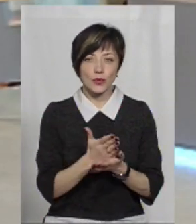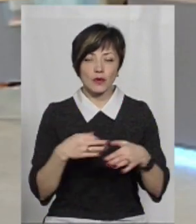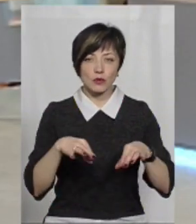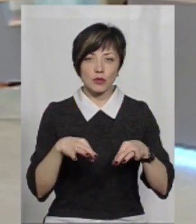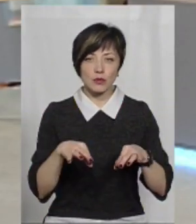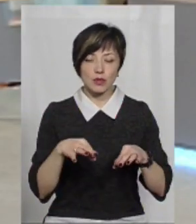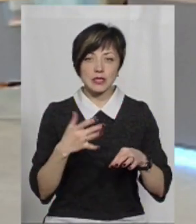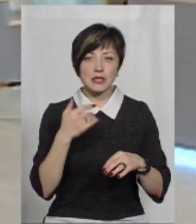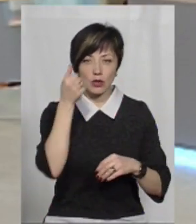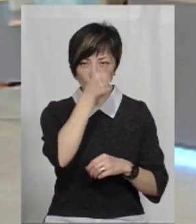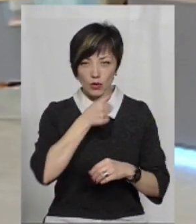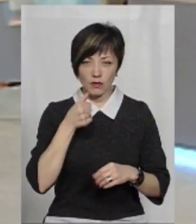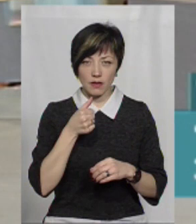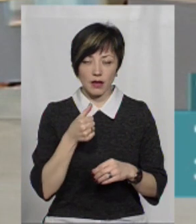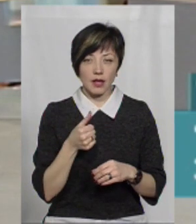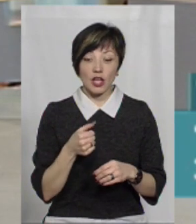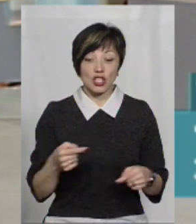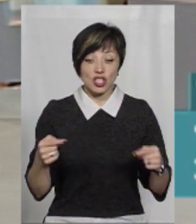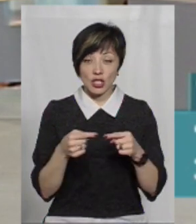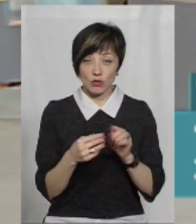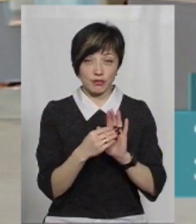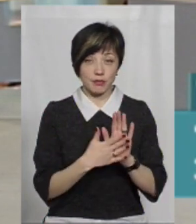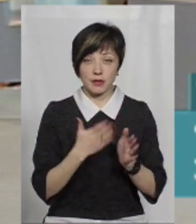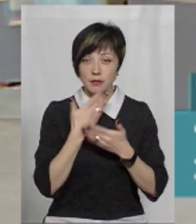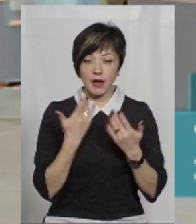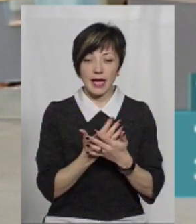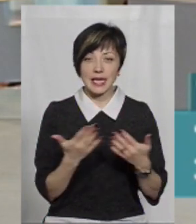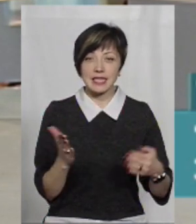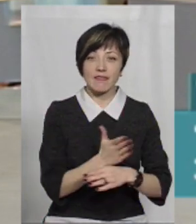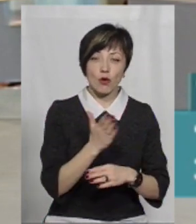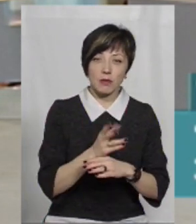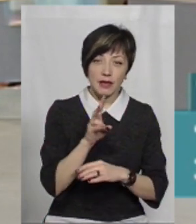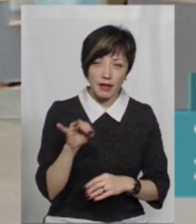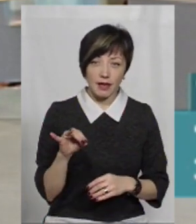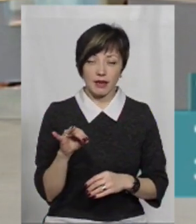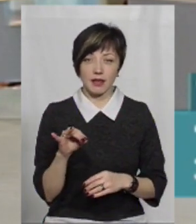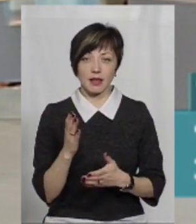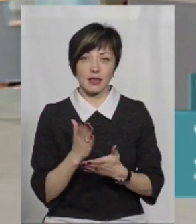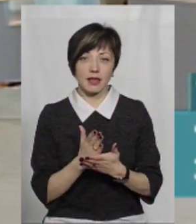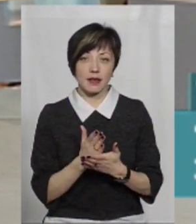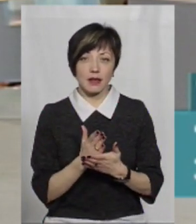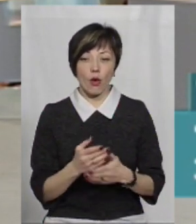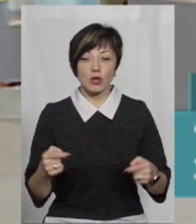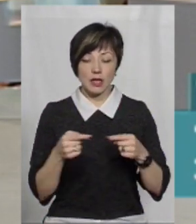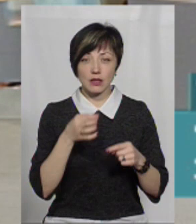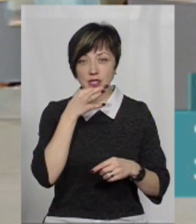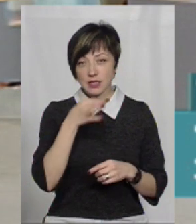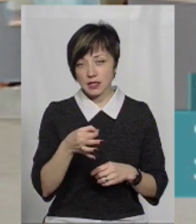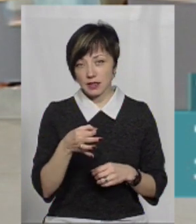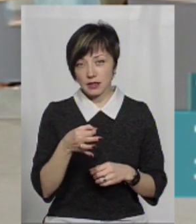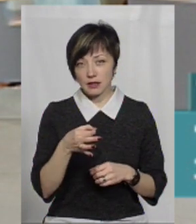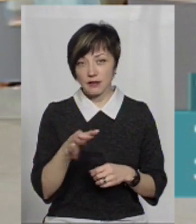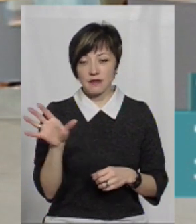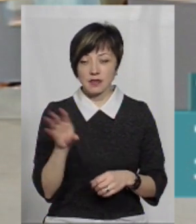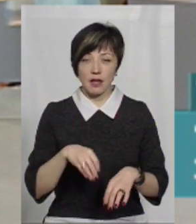Справа в тому, що так чітко не встановлено, тому що є різні виробники, скажімо так, щоб конкретно сказати, що